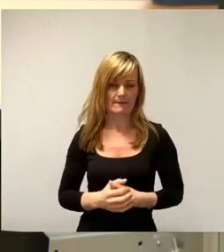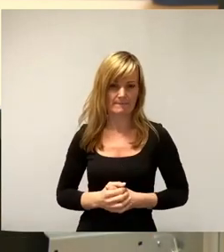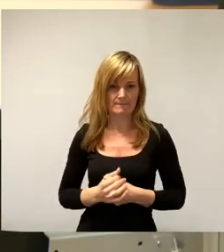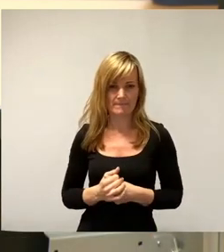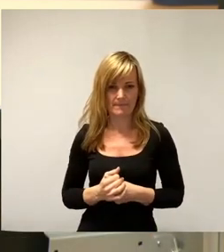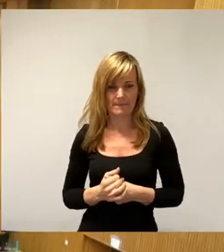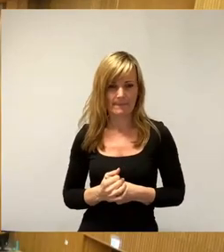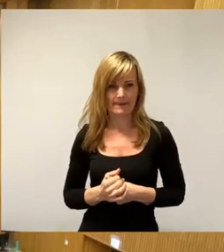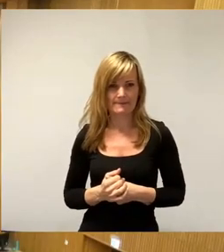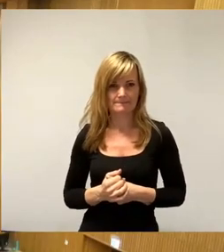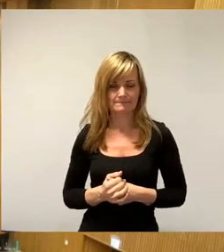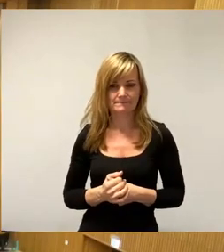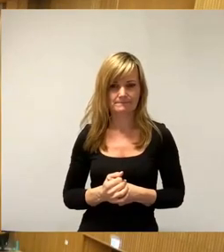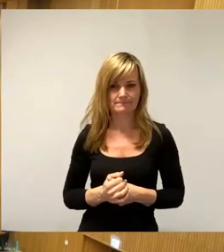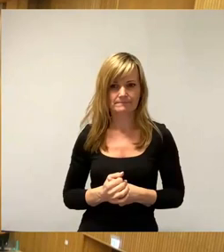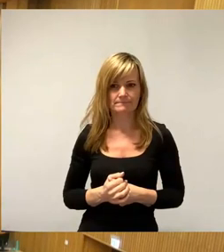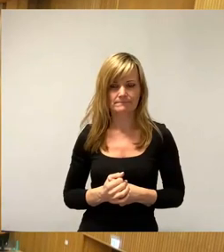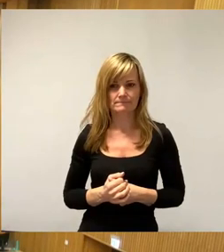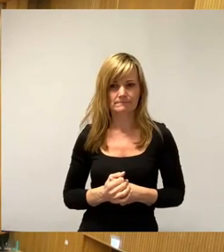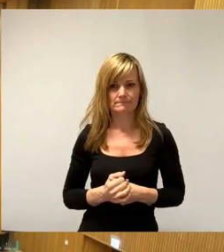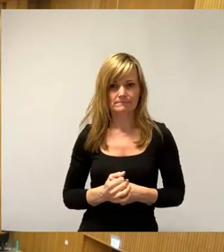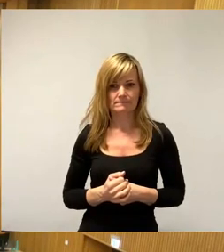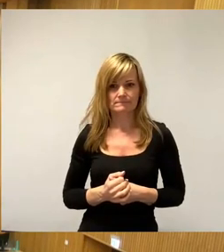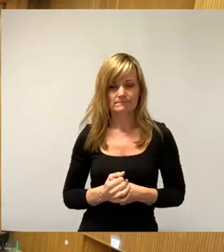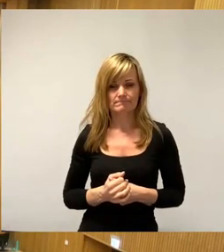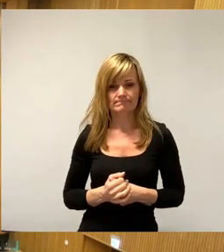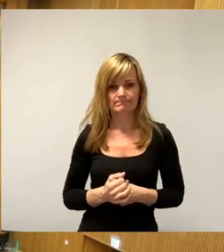So, als nächster Redner Herr Pinkert, dann noch mal Herr Böhm.